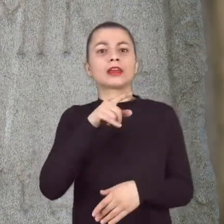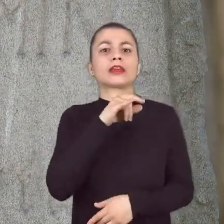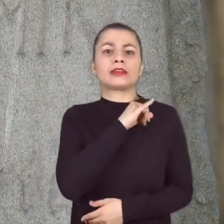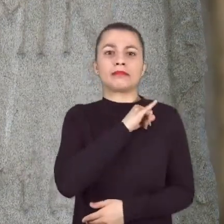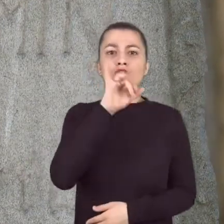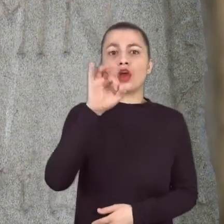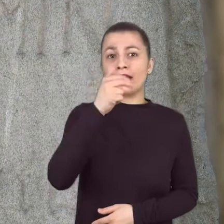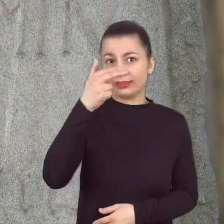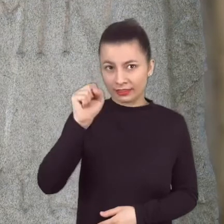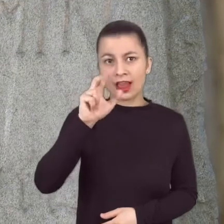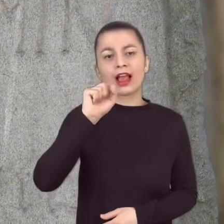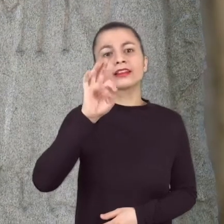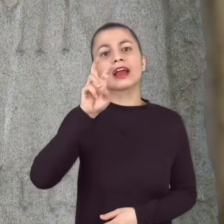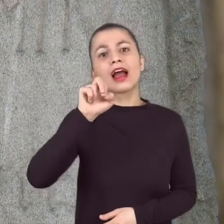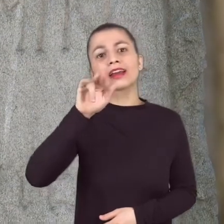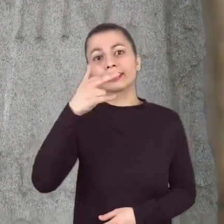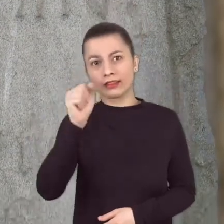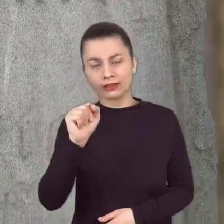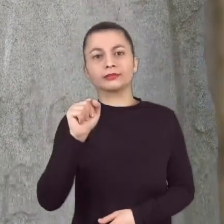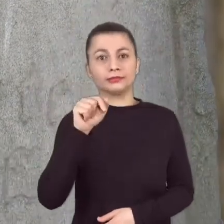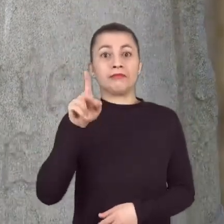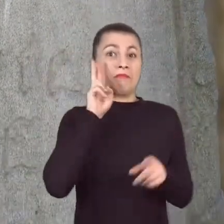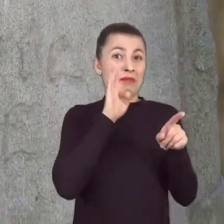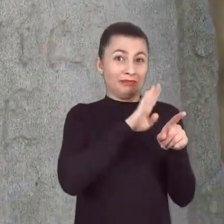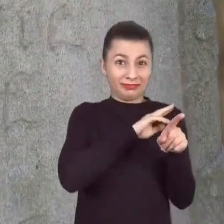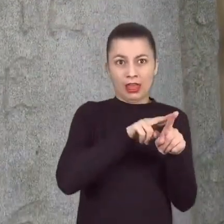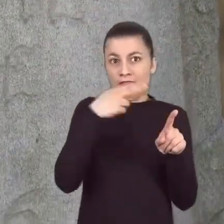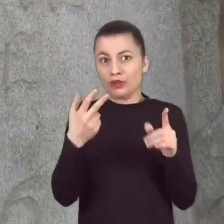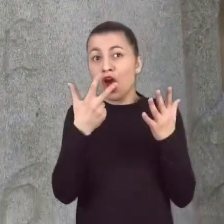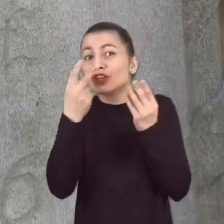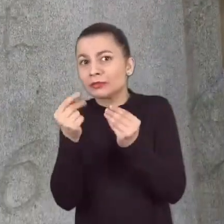córeczka Joanna Katarina, zmarła 8 dni później.